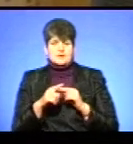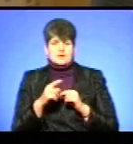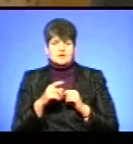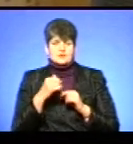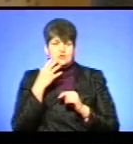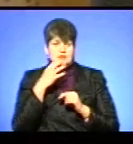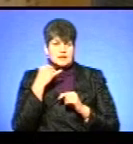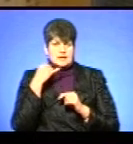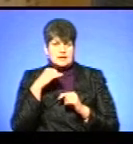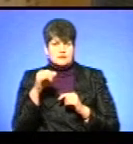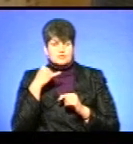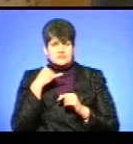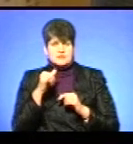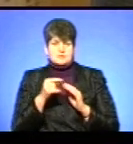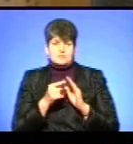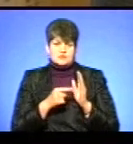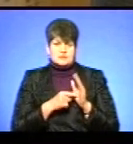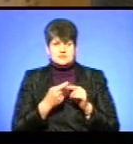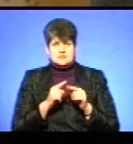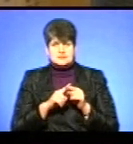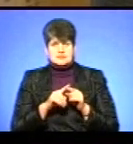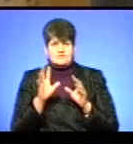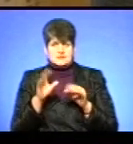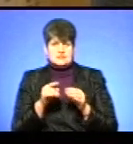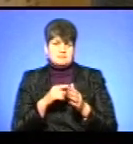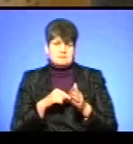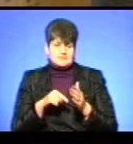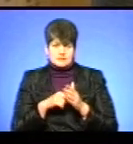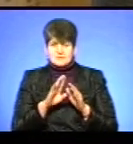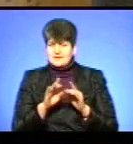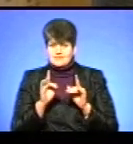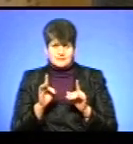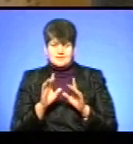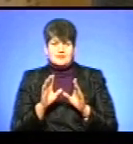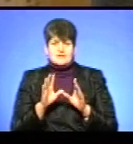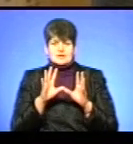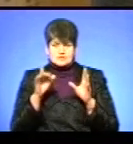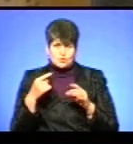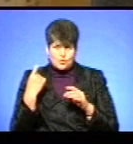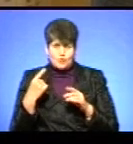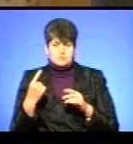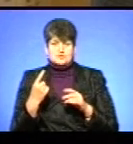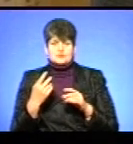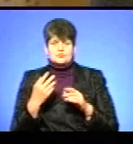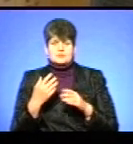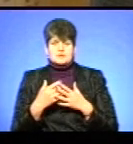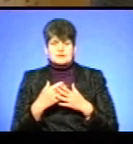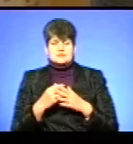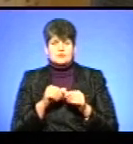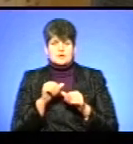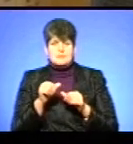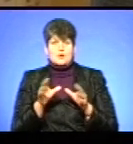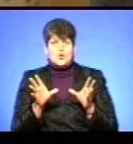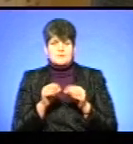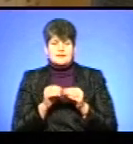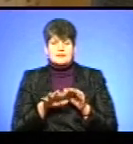передзвонити, телефонувати, і ми поділимося цими стандартами з цілим містом, і не тільки, але і з області, бо з області, зокрема, вже з певних об'єднаних